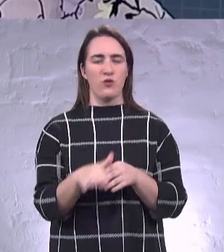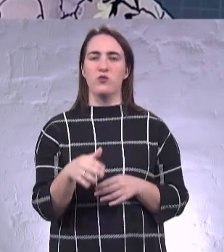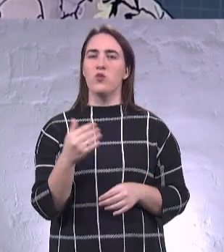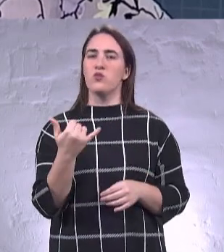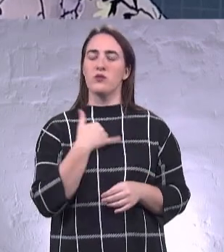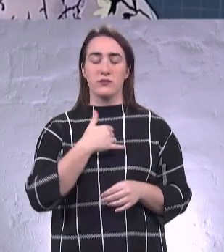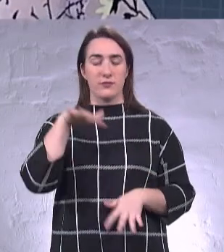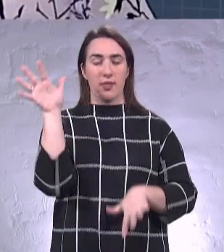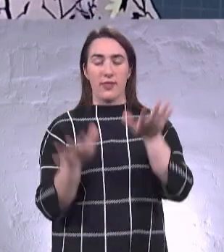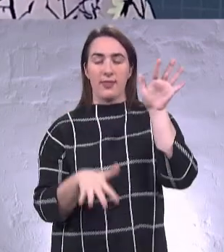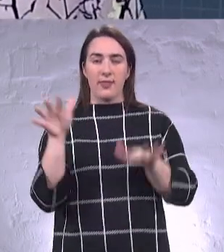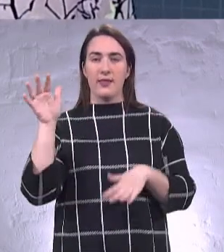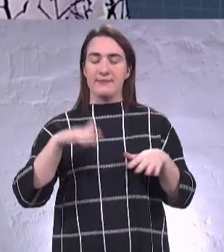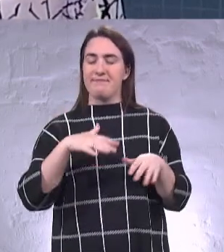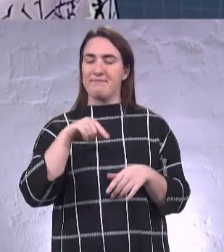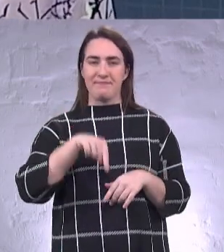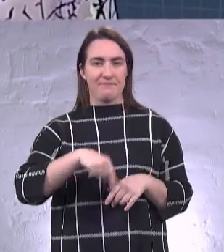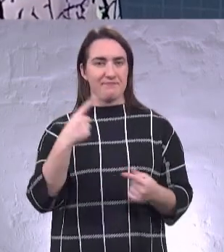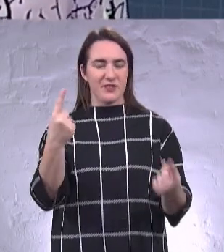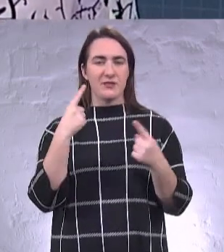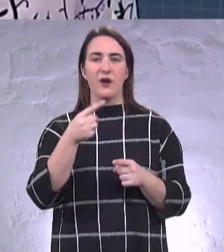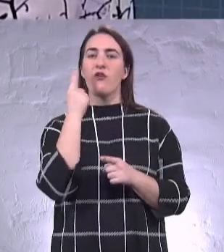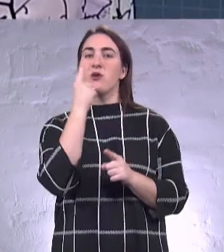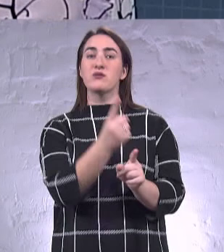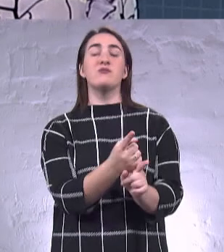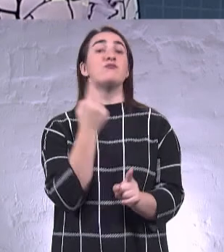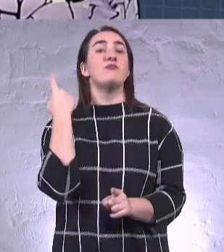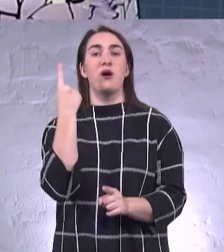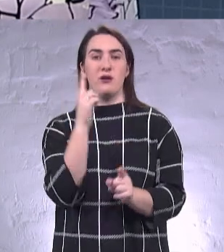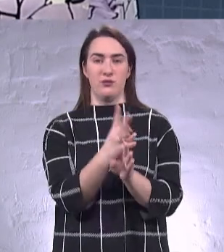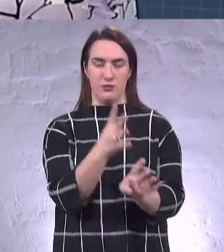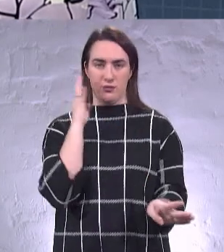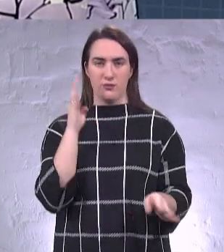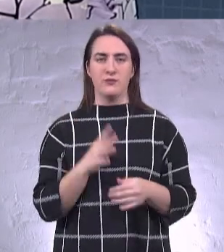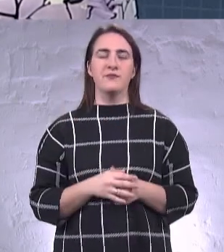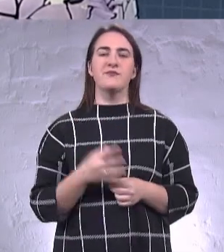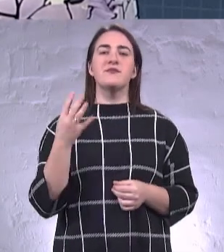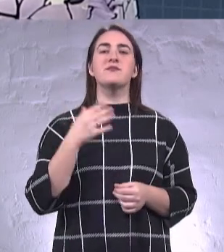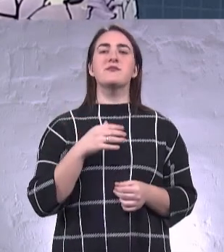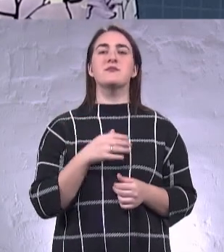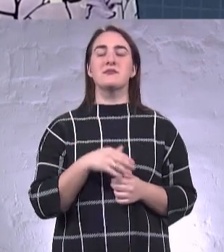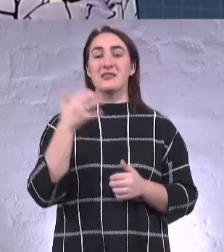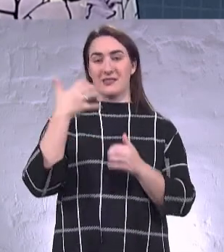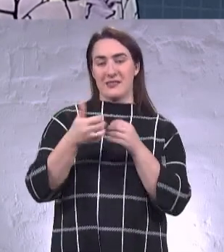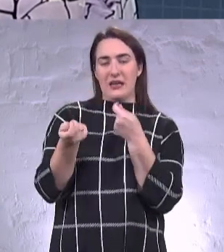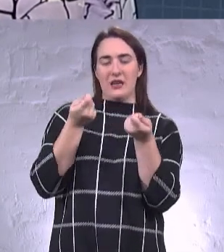розбещеність. І в першу чергу, в першу чергу, серед керівного складу.